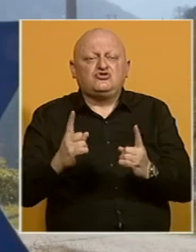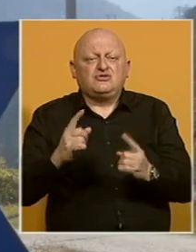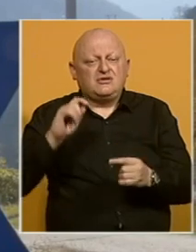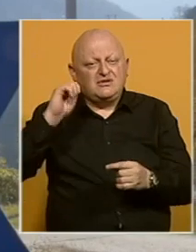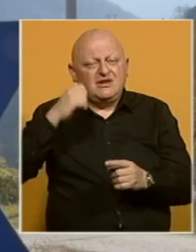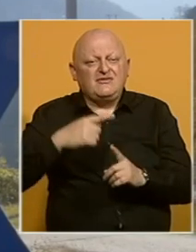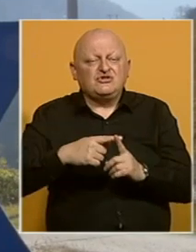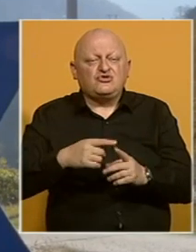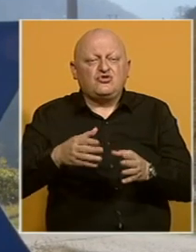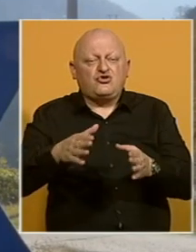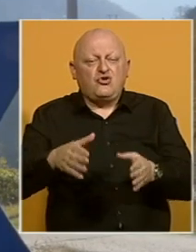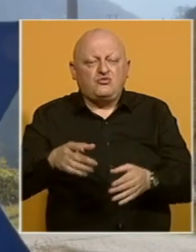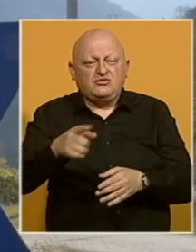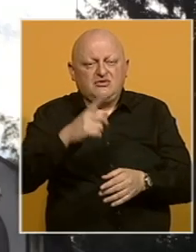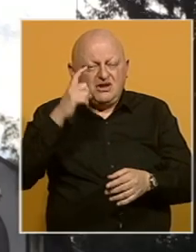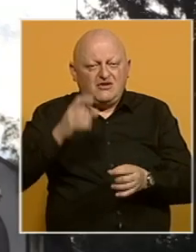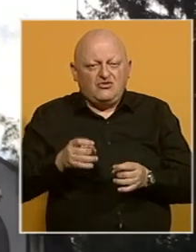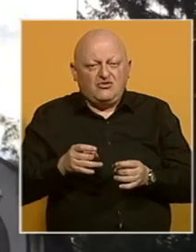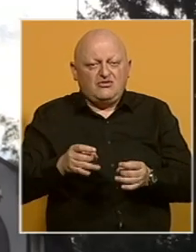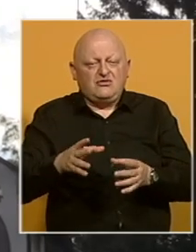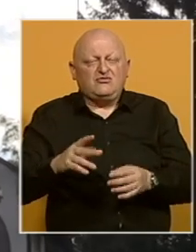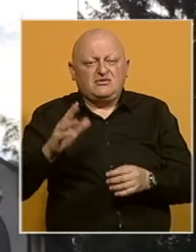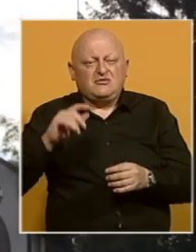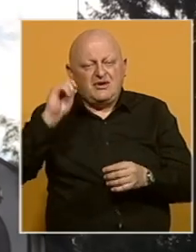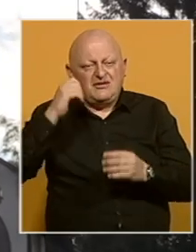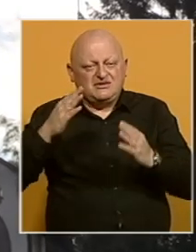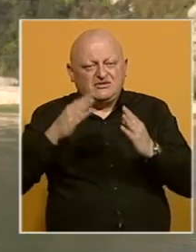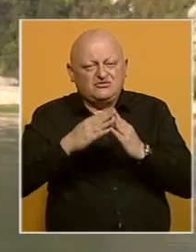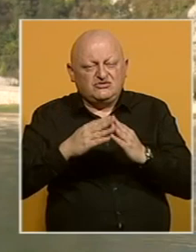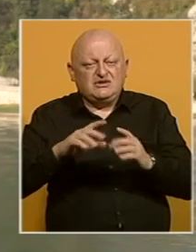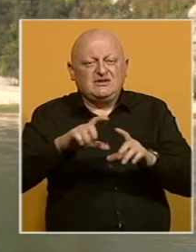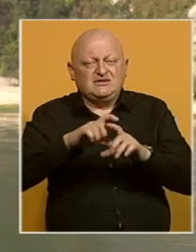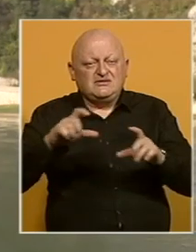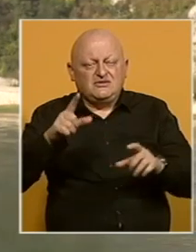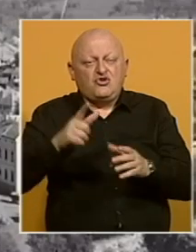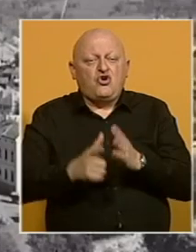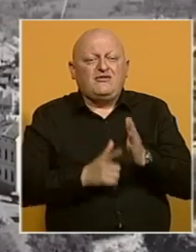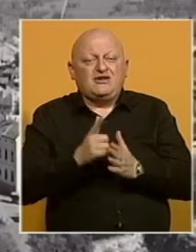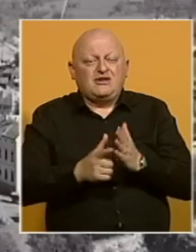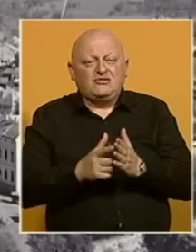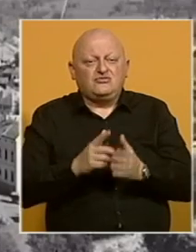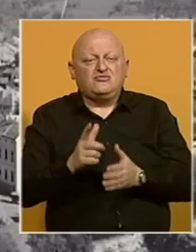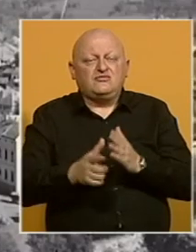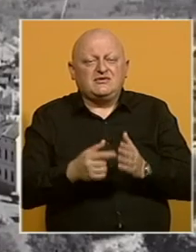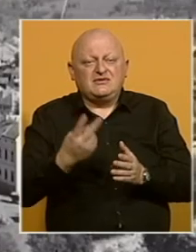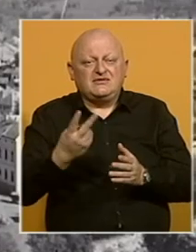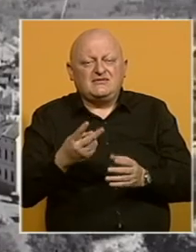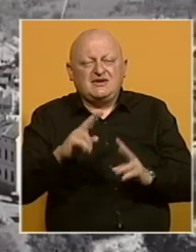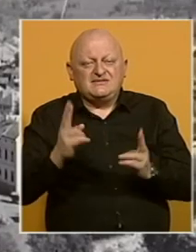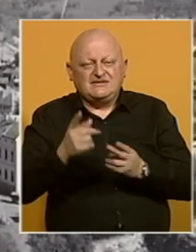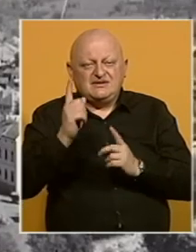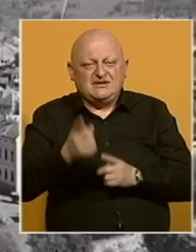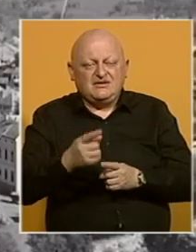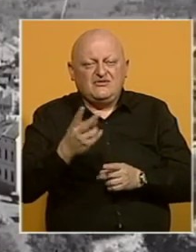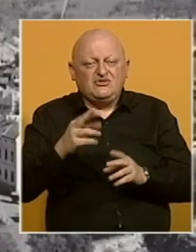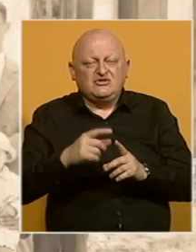jevrejskog groblja, u glavnoj ulici postoje jevrejske kuće i jevrejske zgrade tog doba. U periodu između dva svjetska rata